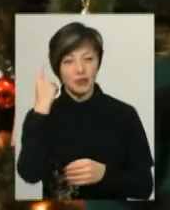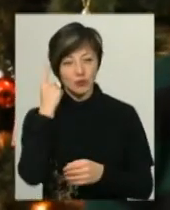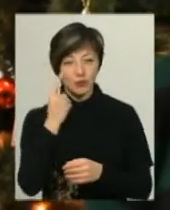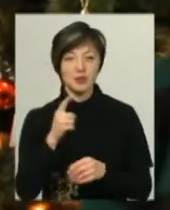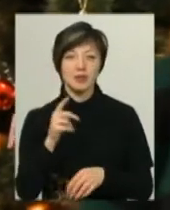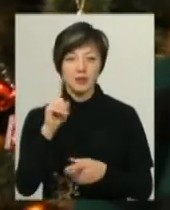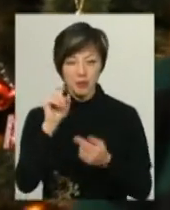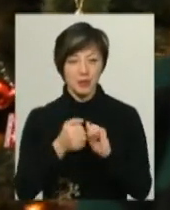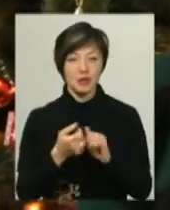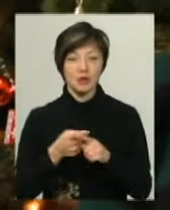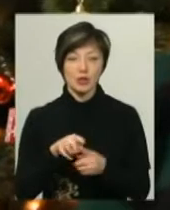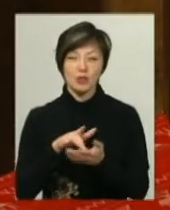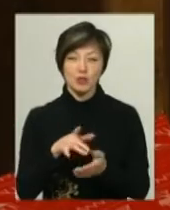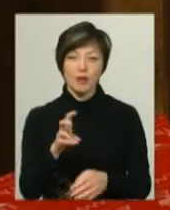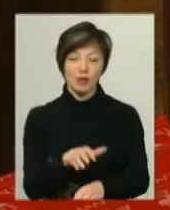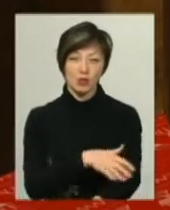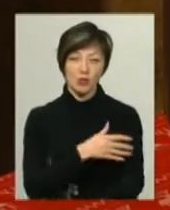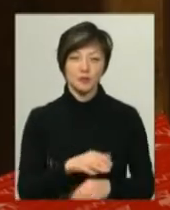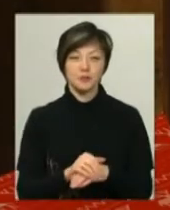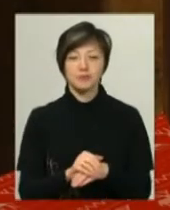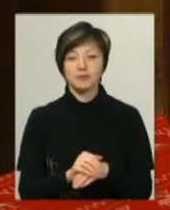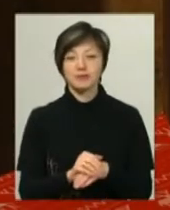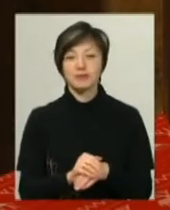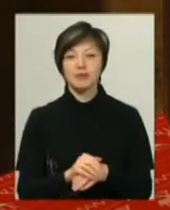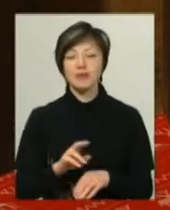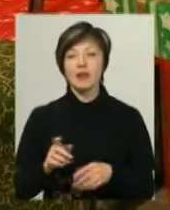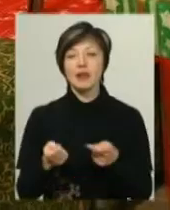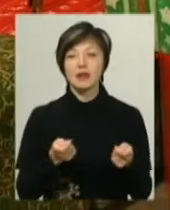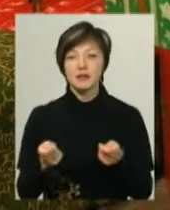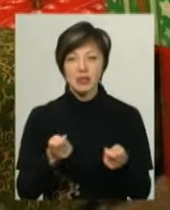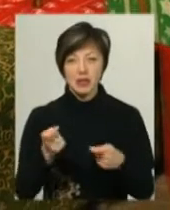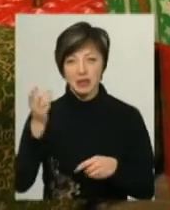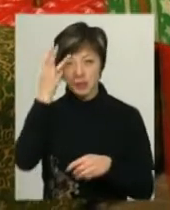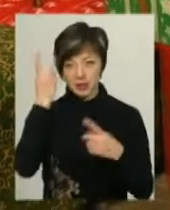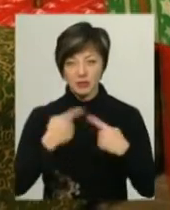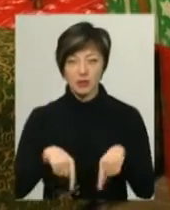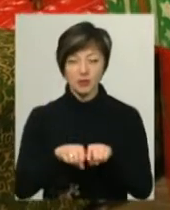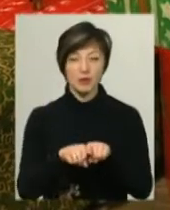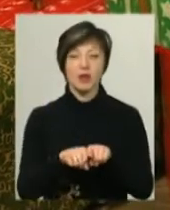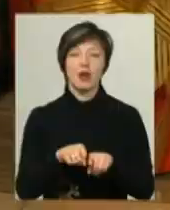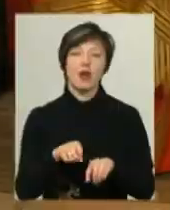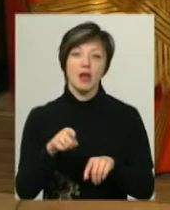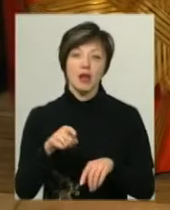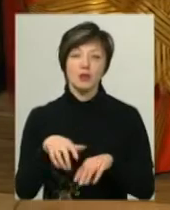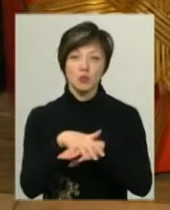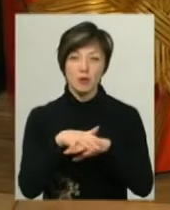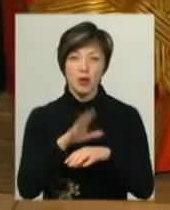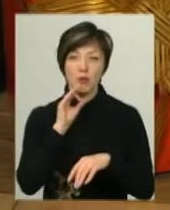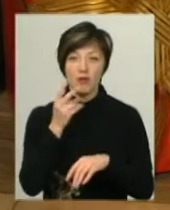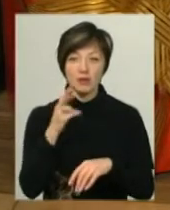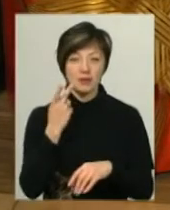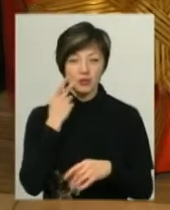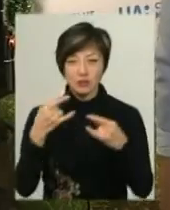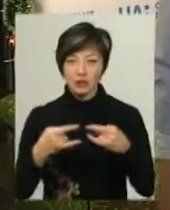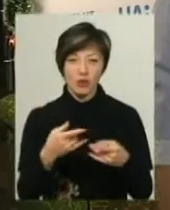що вони спам'ятають всю екскурсію надовго. Продюсерка Хмельницької філії суспільного мовлення Любов Тімкова каже, на телерадіокомпанії завжди